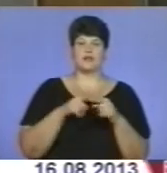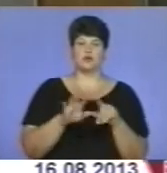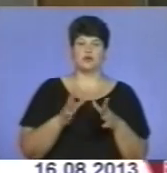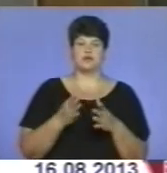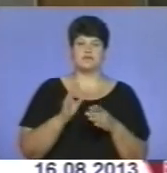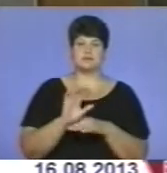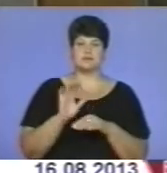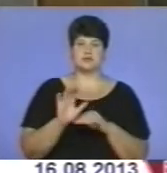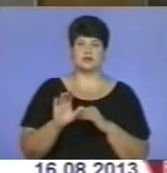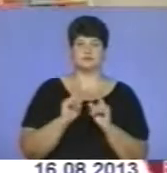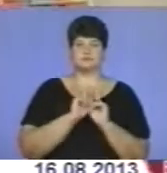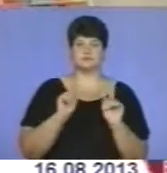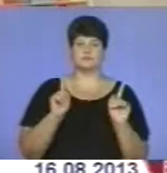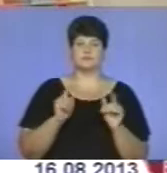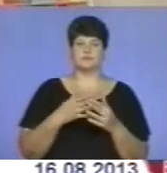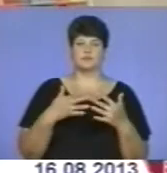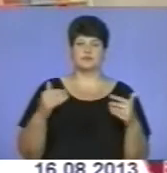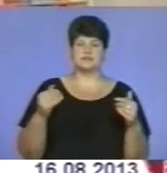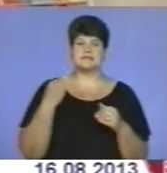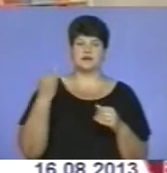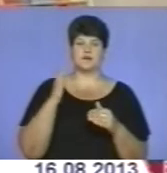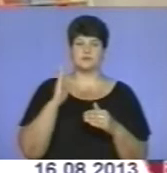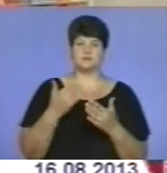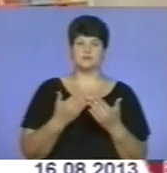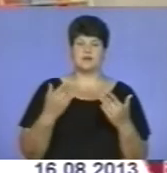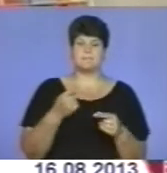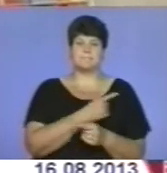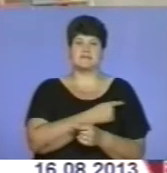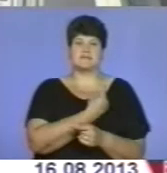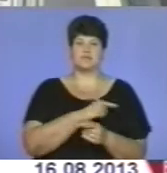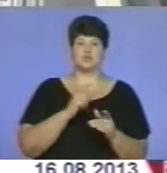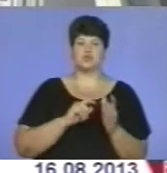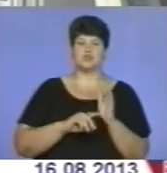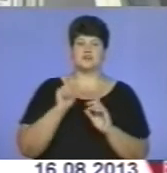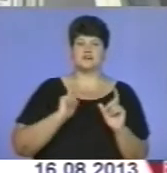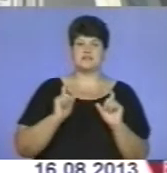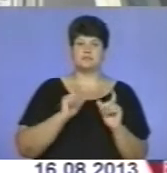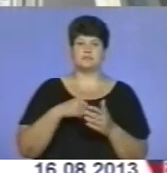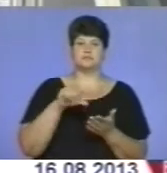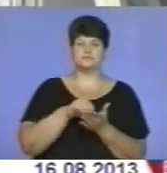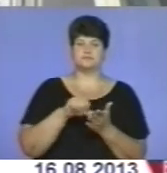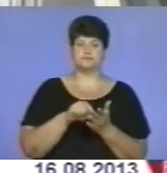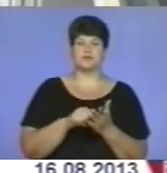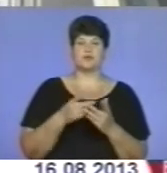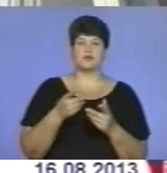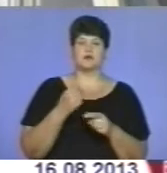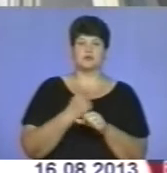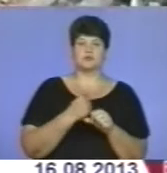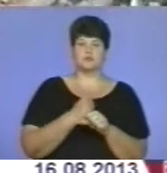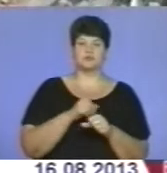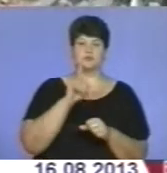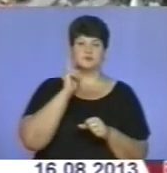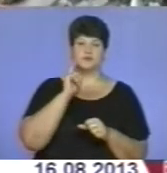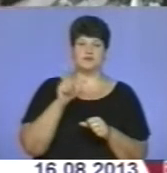випускають інноваційну продукцію. Цікавою буде експозиція медичного університету. Вони представлять розробку молодого доцента в галузі